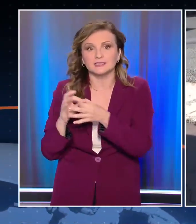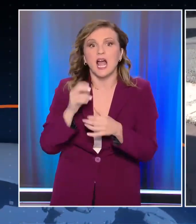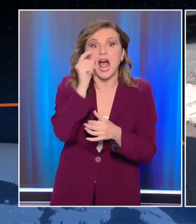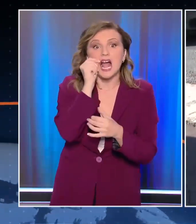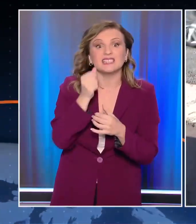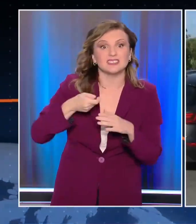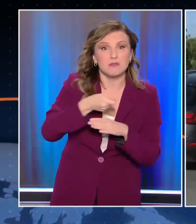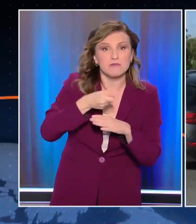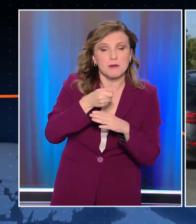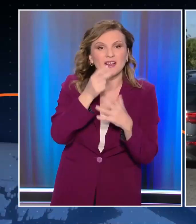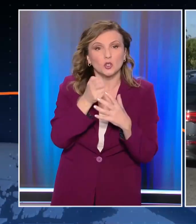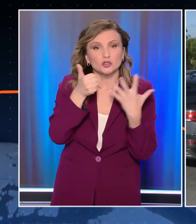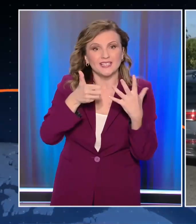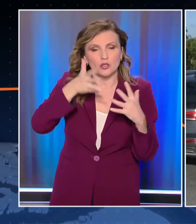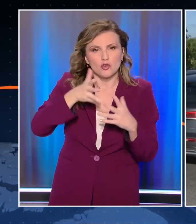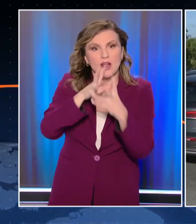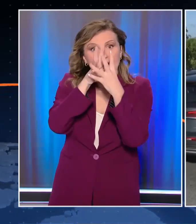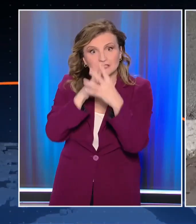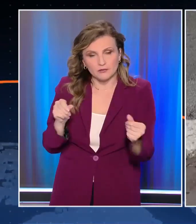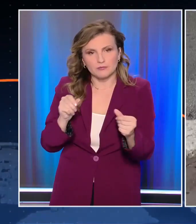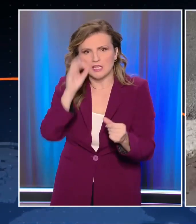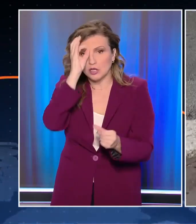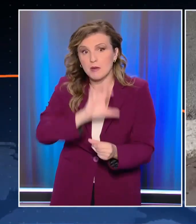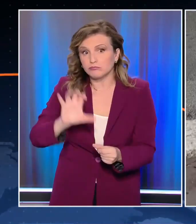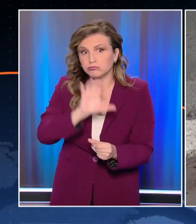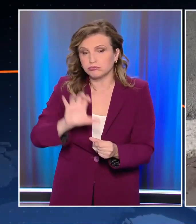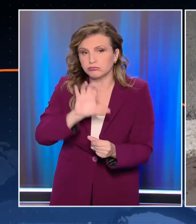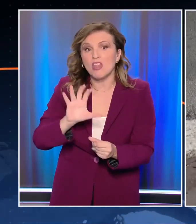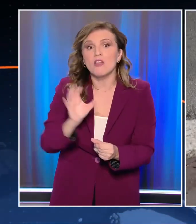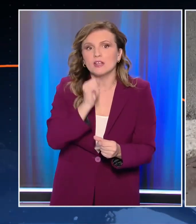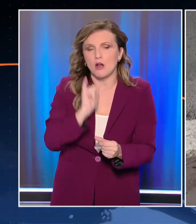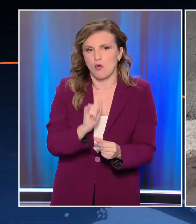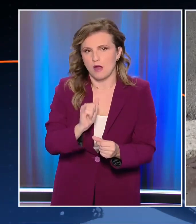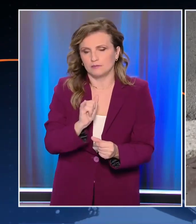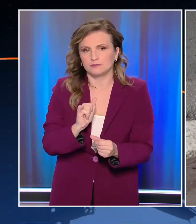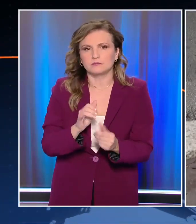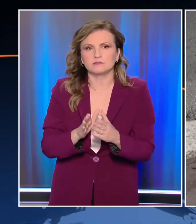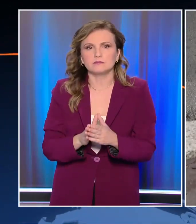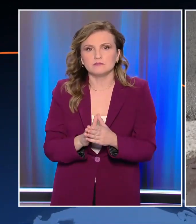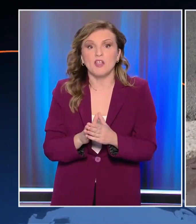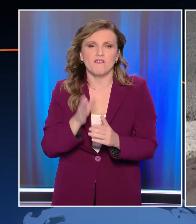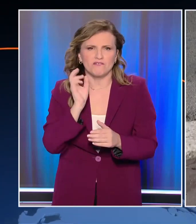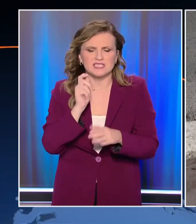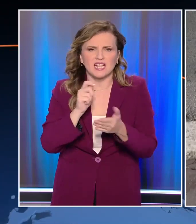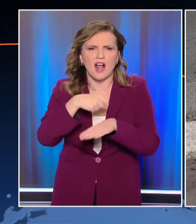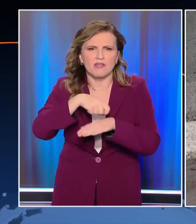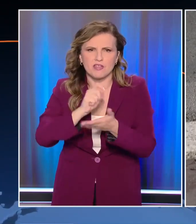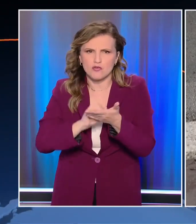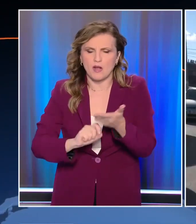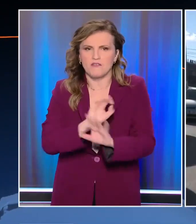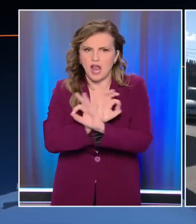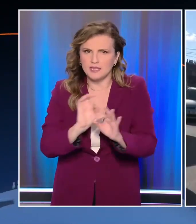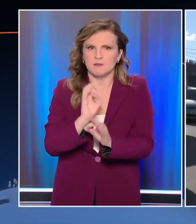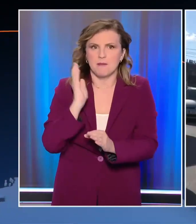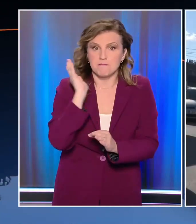ανθρωποκτονίας, ενώ σε εξέλιξη βρίσκονται έρευνες για τον εντοπισμό και του 26χρονου, σε βάρος του οποίου έχει σχηματιστεί